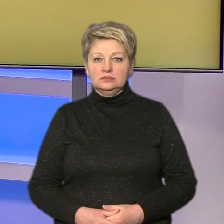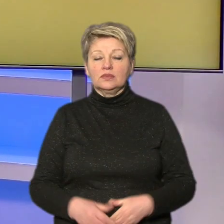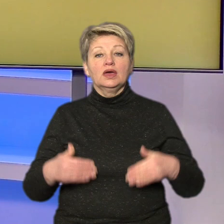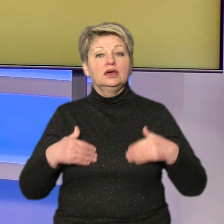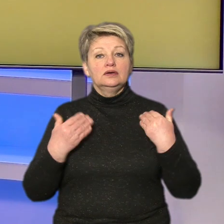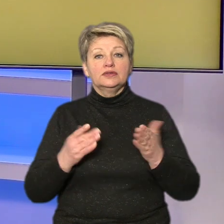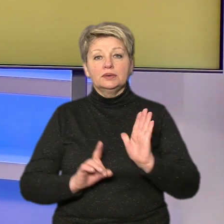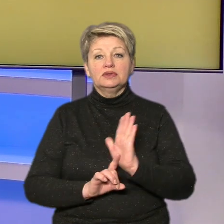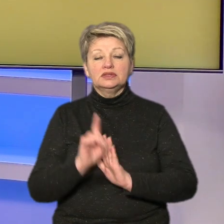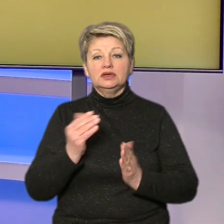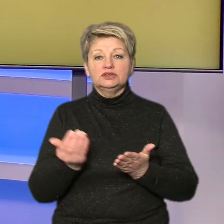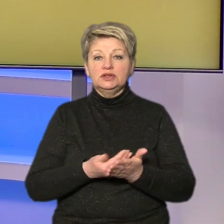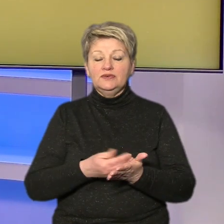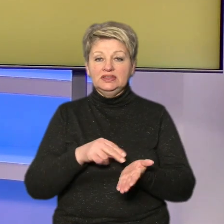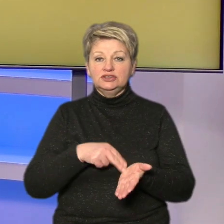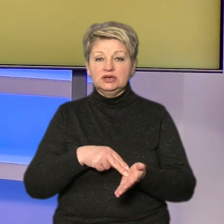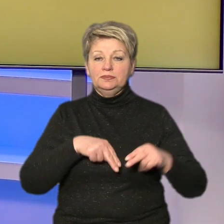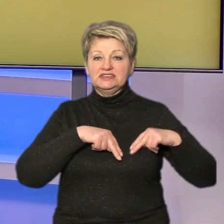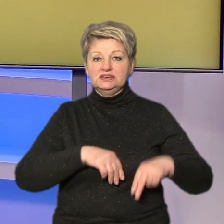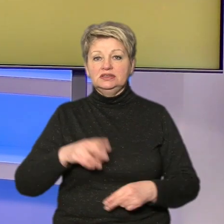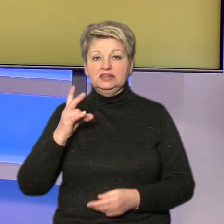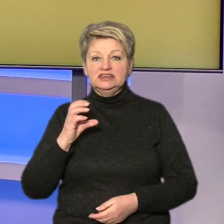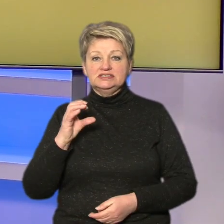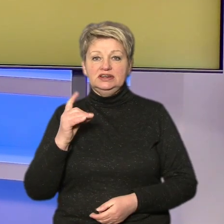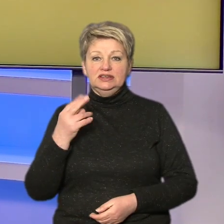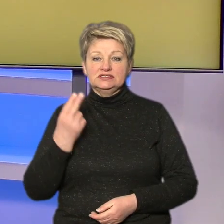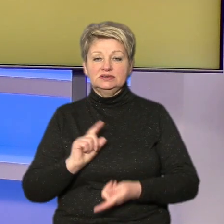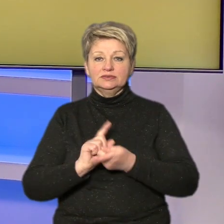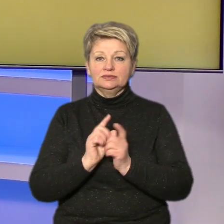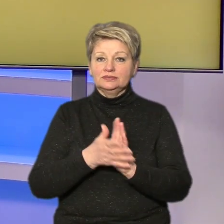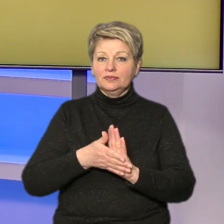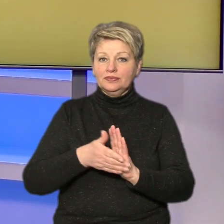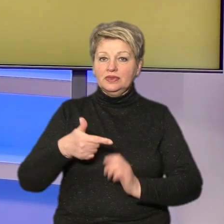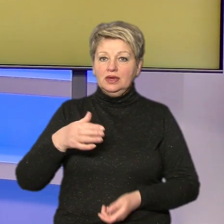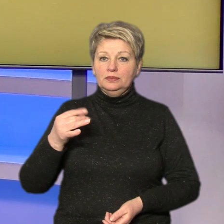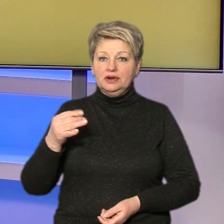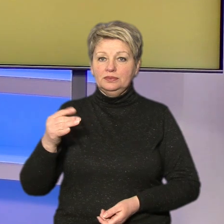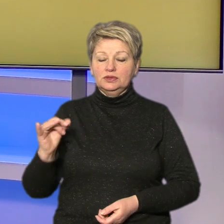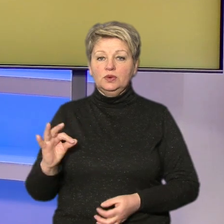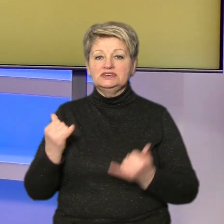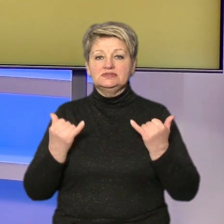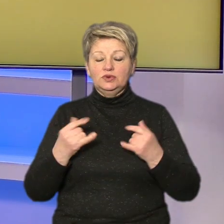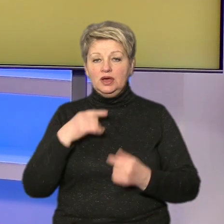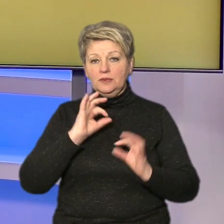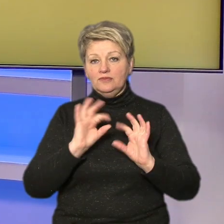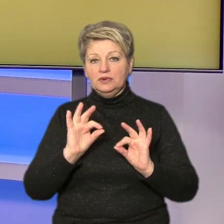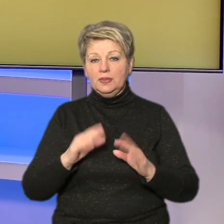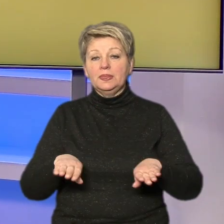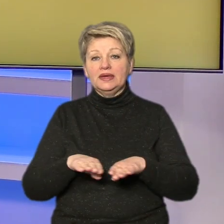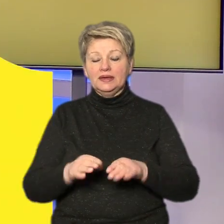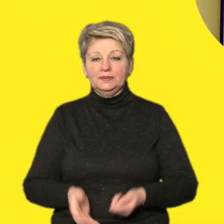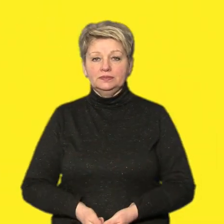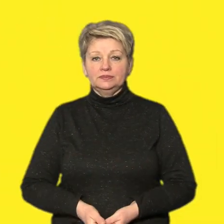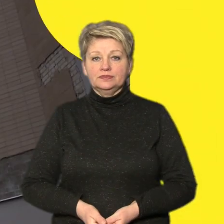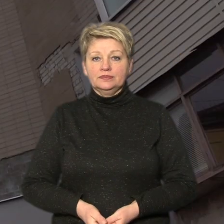Вітаю в ефірі Суспільне новини Черкаси. У студії Наталія Старинець. Жестова мова Галина Абраменко. І сьогодні у випуску ми розкажемо вам про таке.